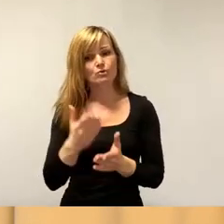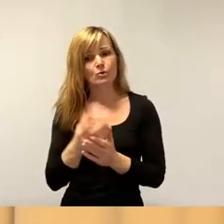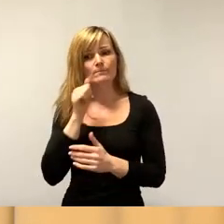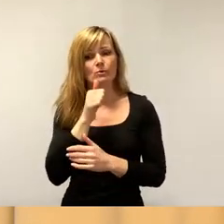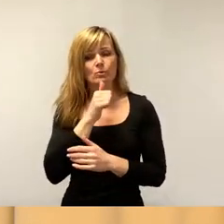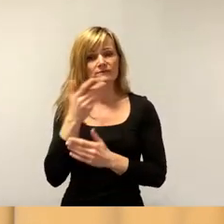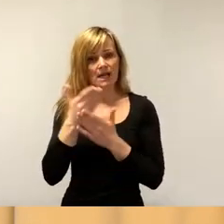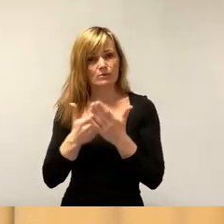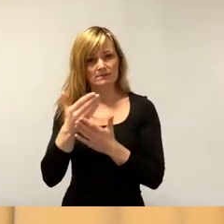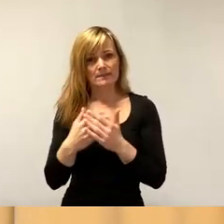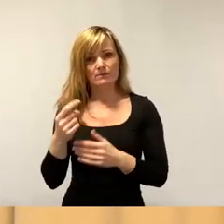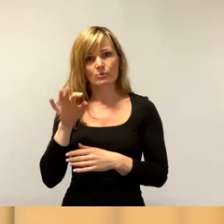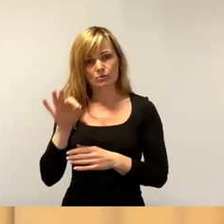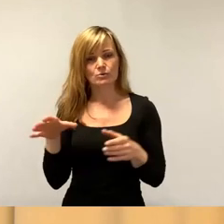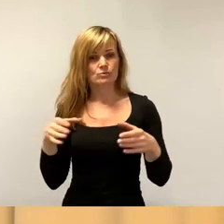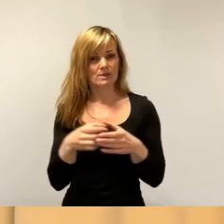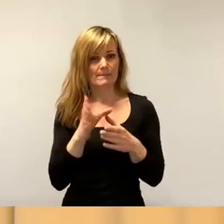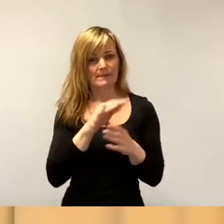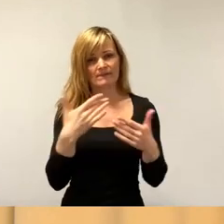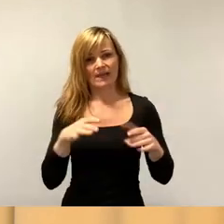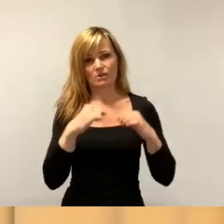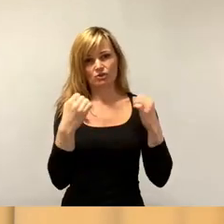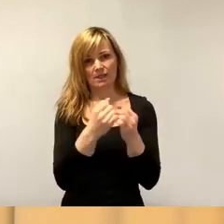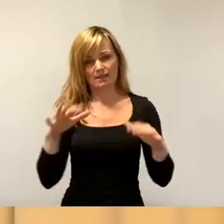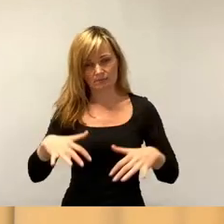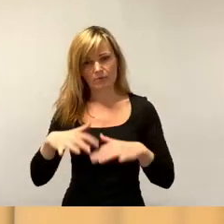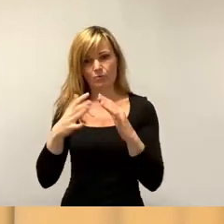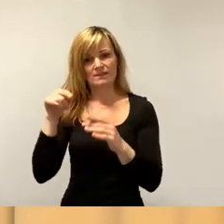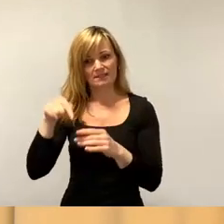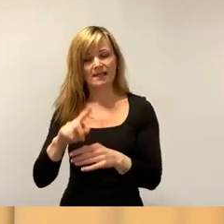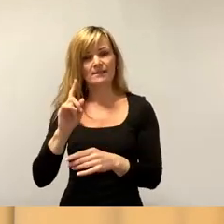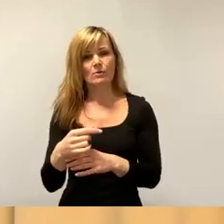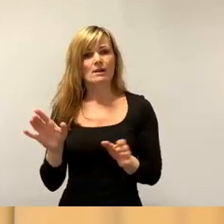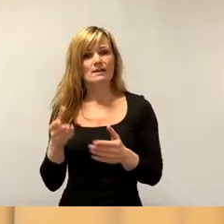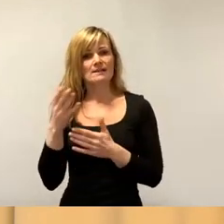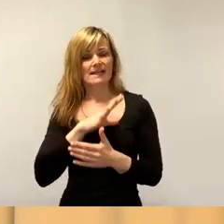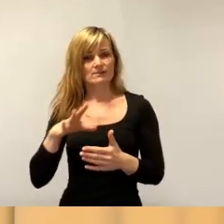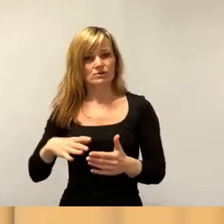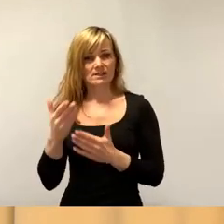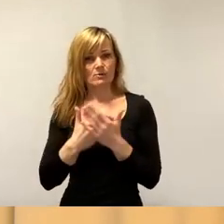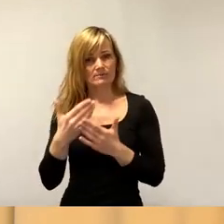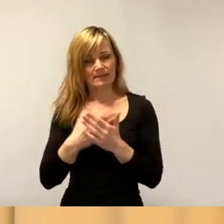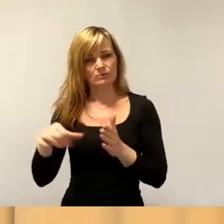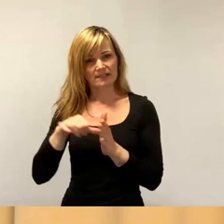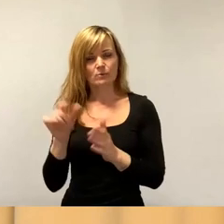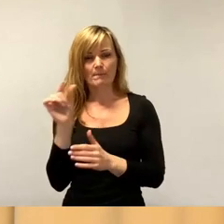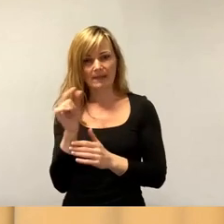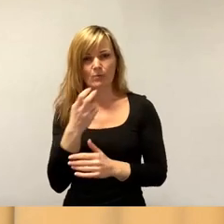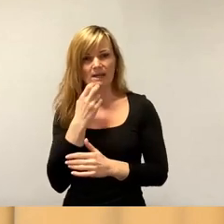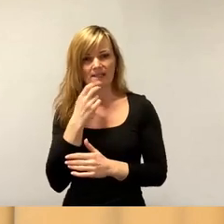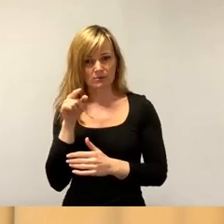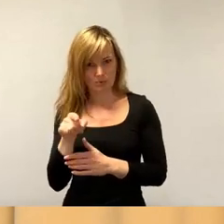zusammen mit dem Freistaat zu legen. Ein sächsisches Ausbildungszentrum Mikroelektronik unterstützen wir, wo